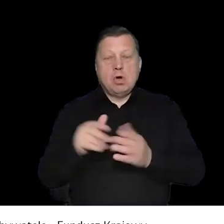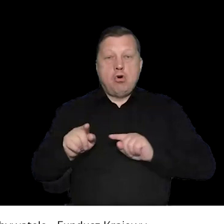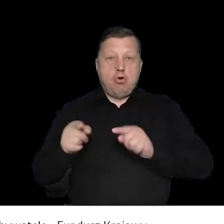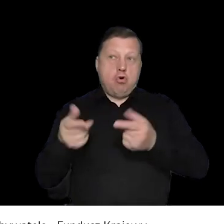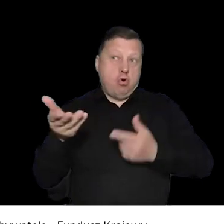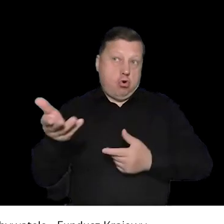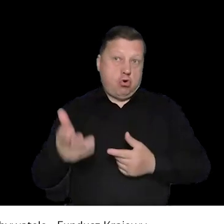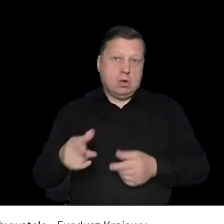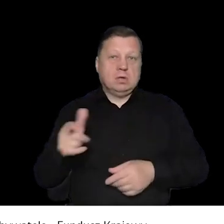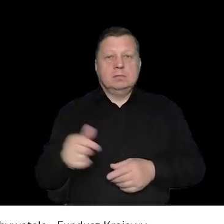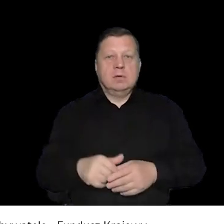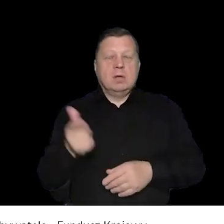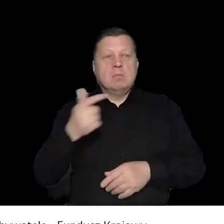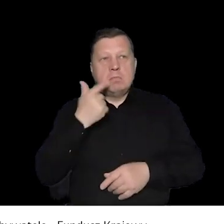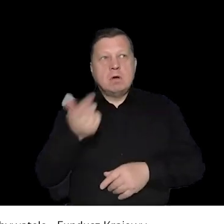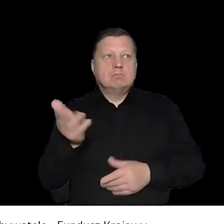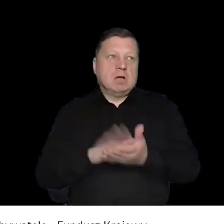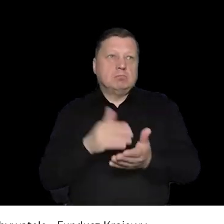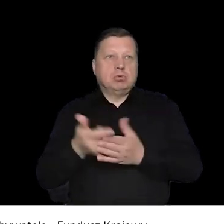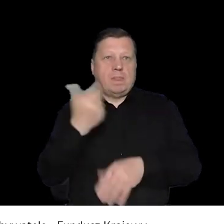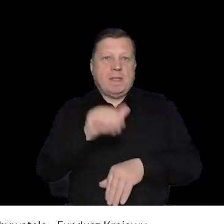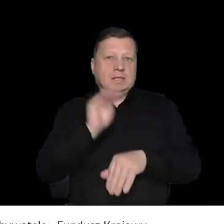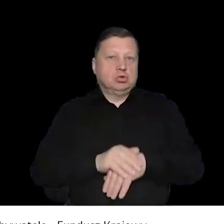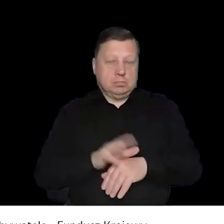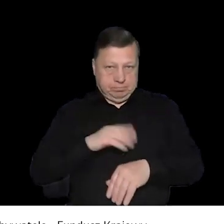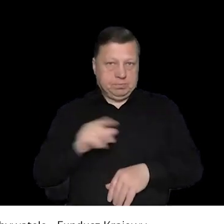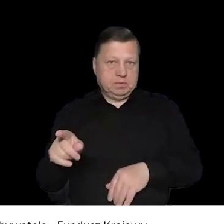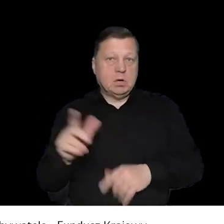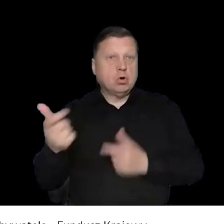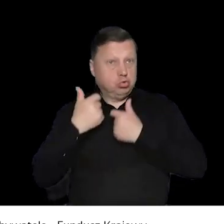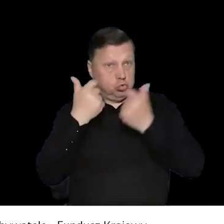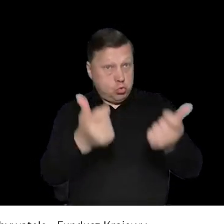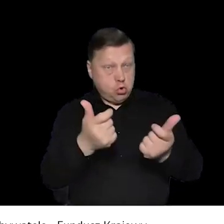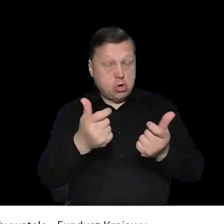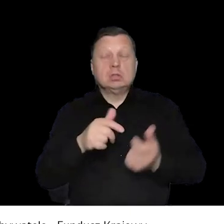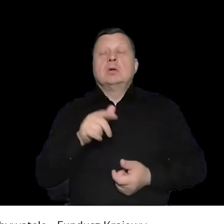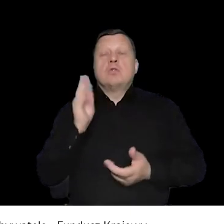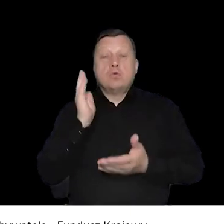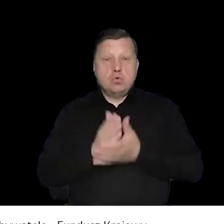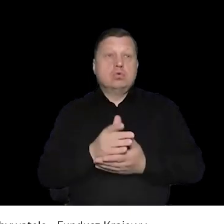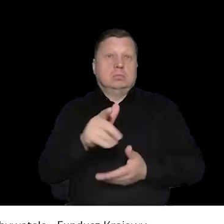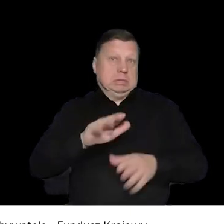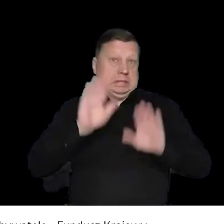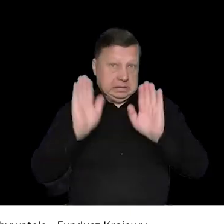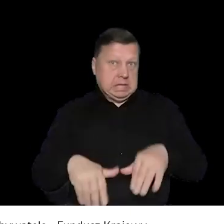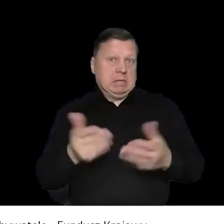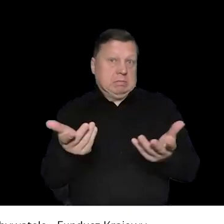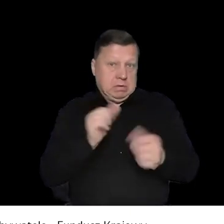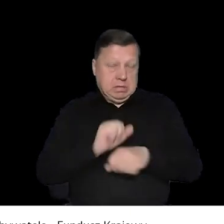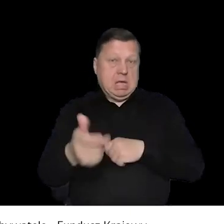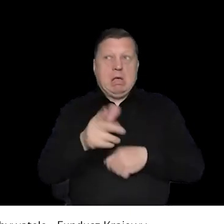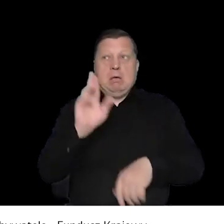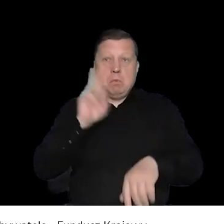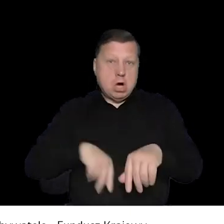jest to możliwe i czy na przykład organizator może się w jakikolwiek sposób nie zgodzić w